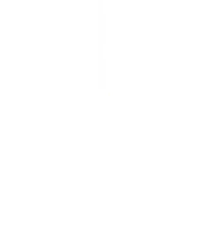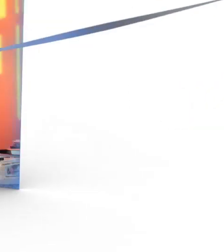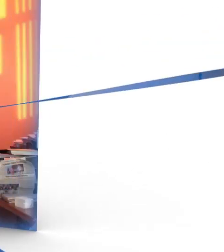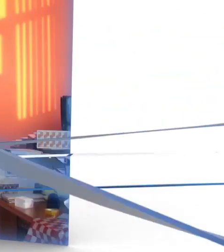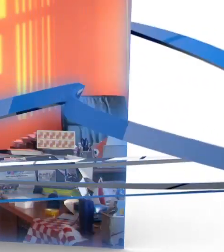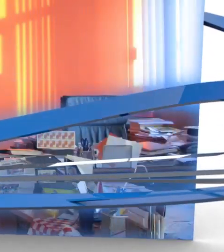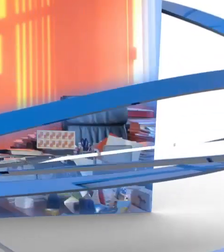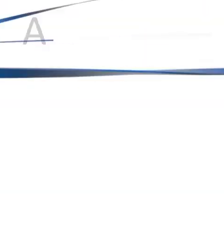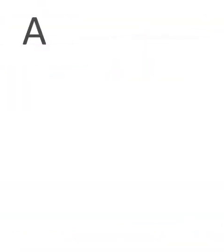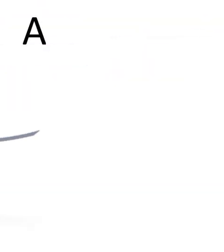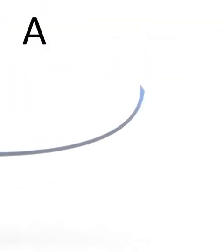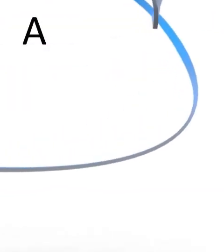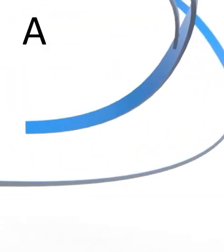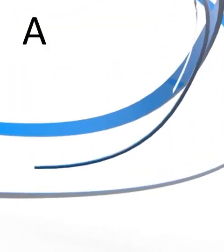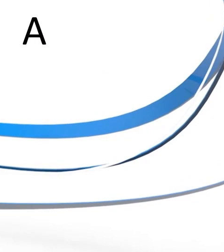Muzika